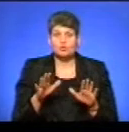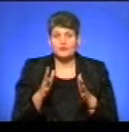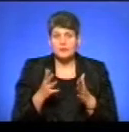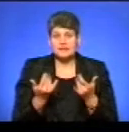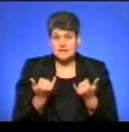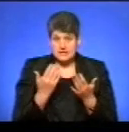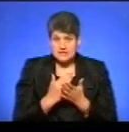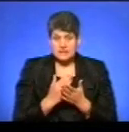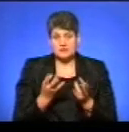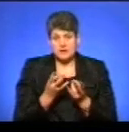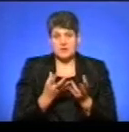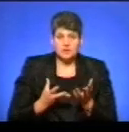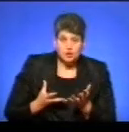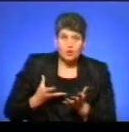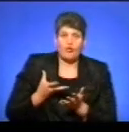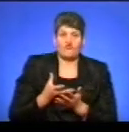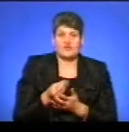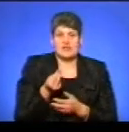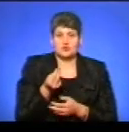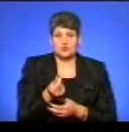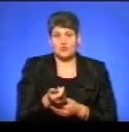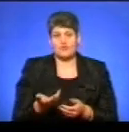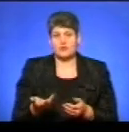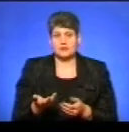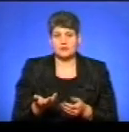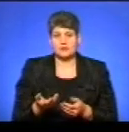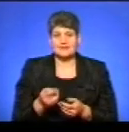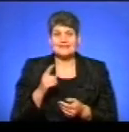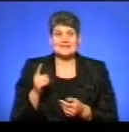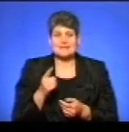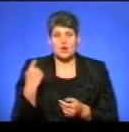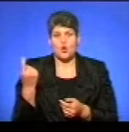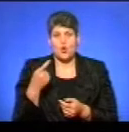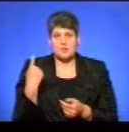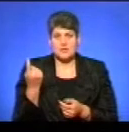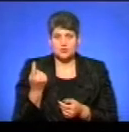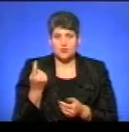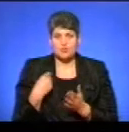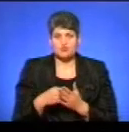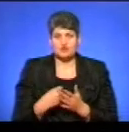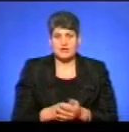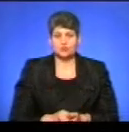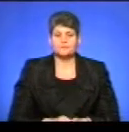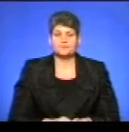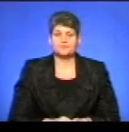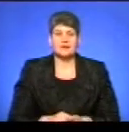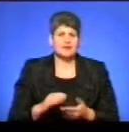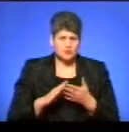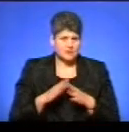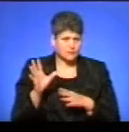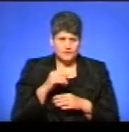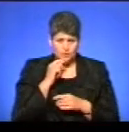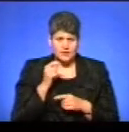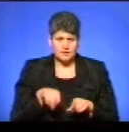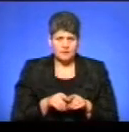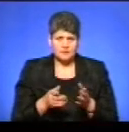зараз є, ми мусимо дофінансовувати кошти з обласного бюджету. Тобто, така ситуація по всій Україні?